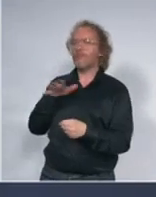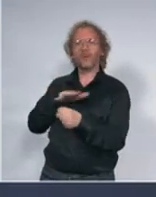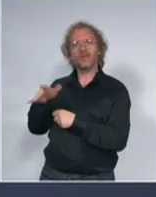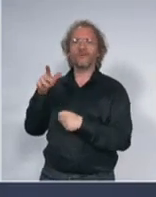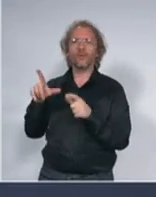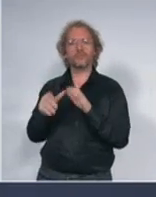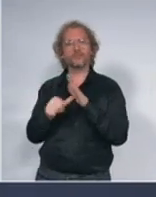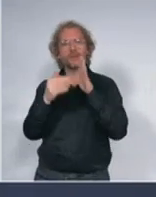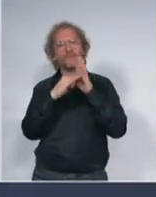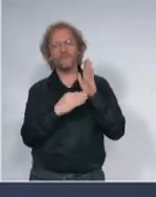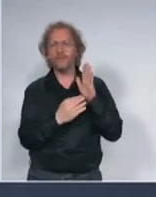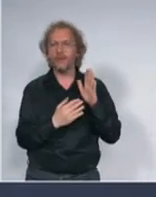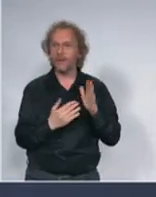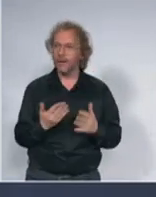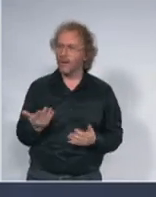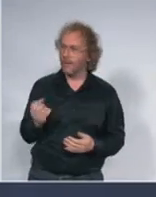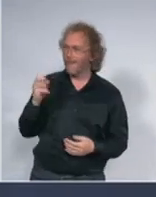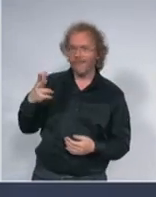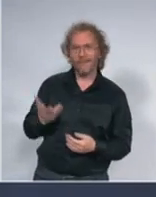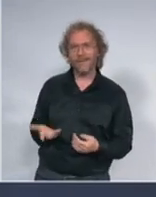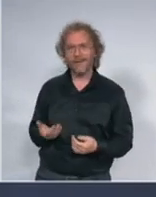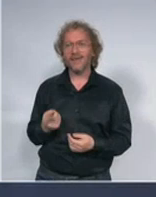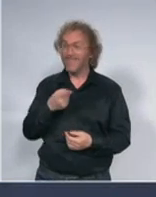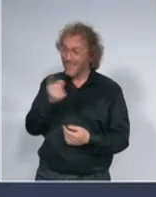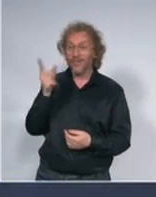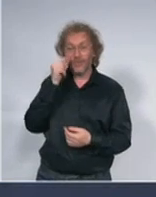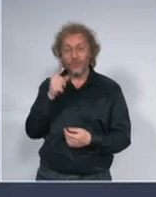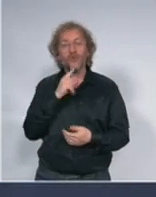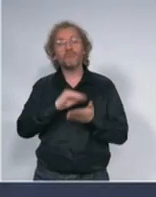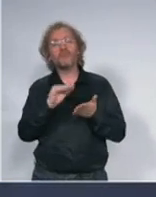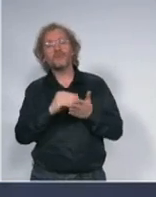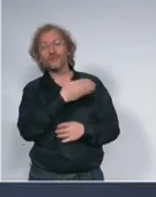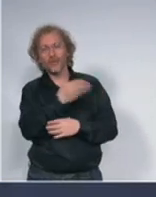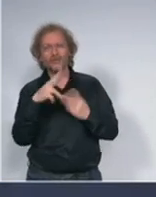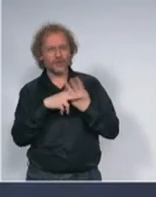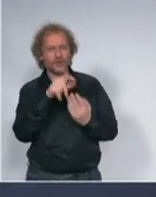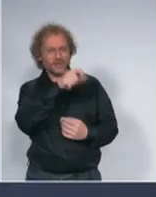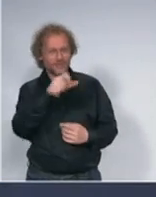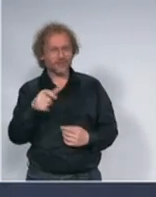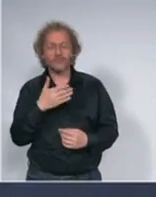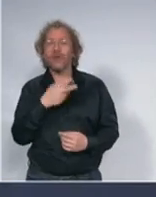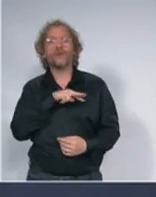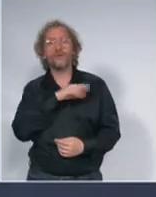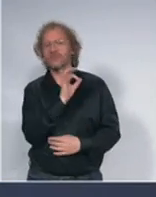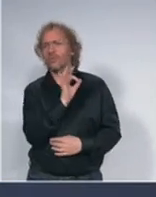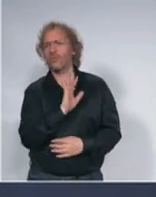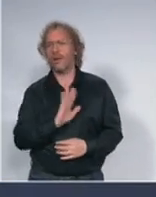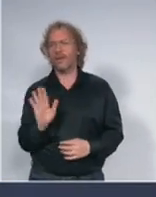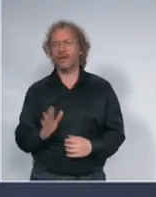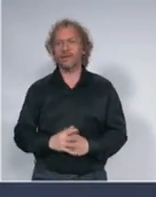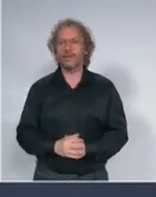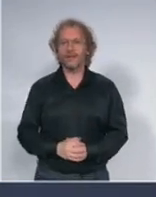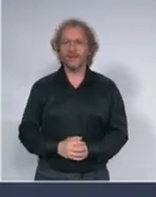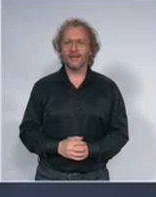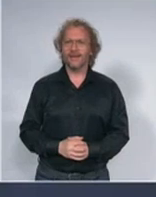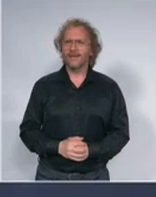samo ti ljudi nemaju nikakvu odgovornost imaju nula odgovornosti kao što su pokazali da imaju nula odgovornosti kada su